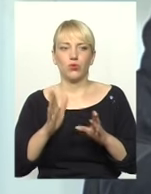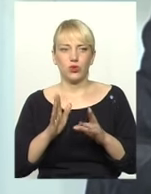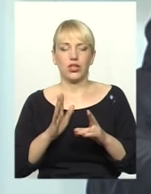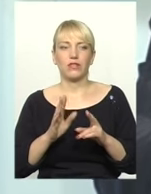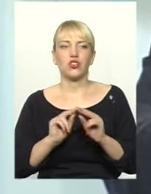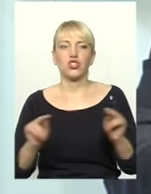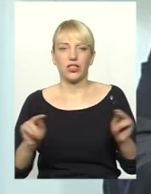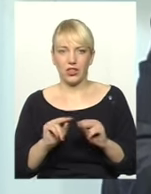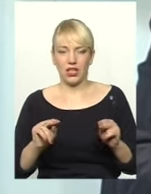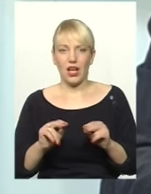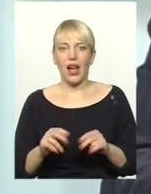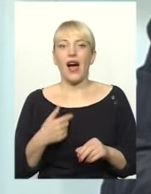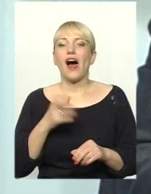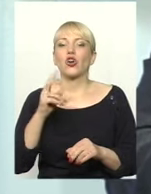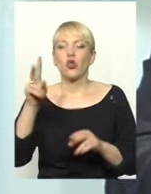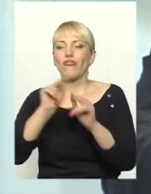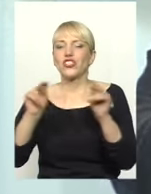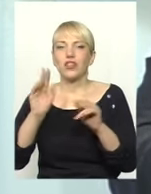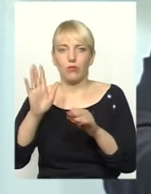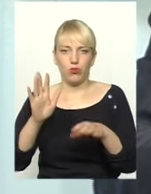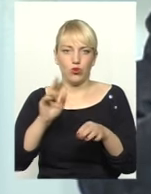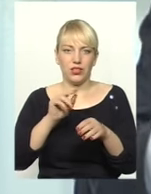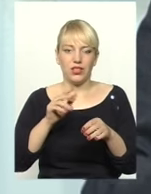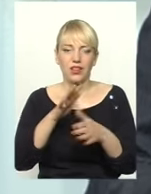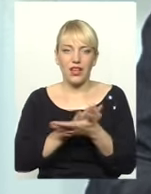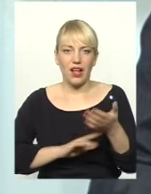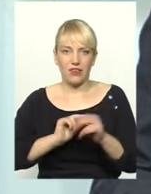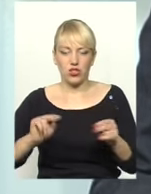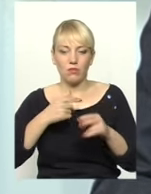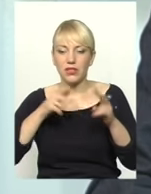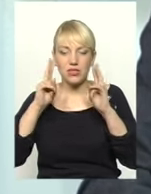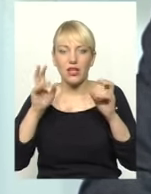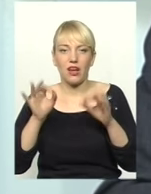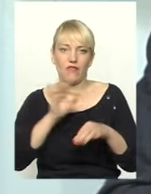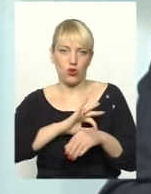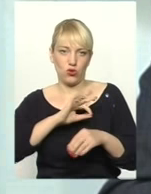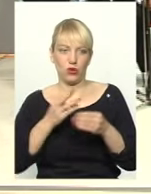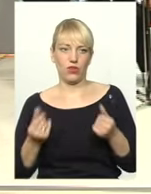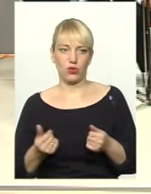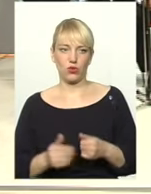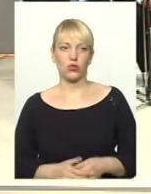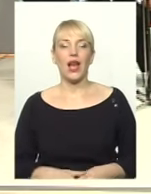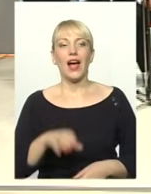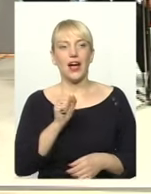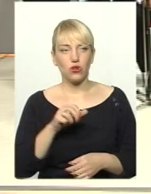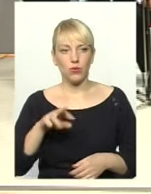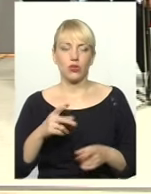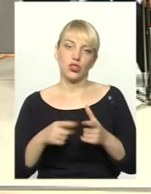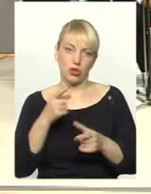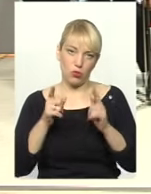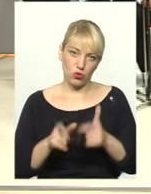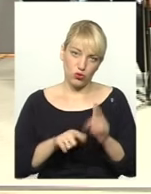я говорю, хто цих вчителів буде вчити? Бо вони навіть не знають вчителі, як пояснити, як використовувати кошти. Анатолій Анатонович, чи